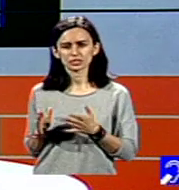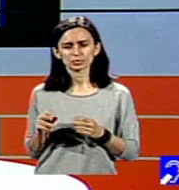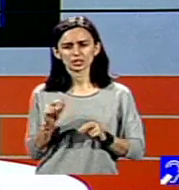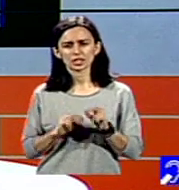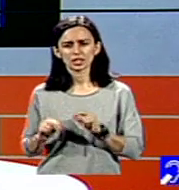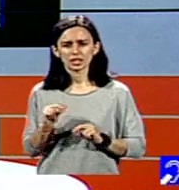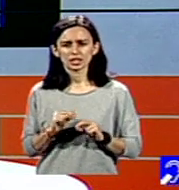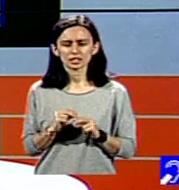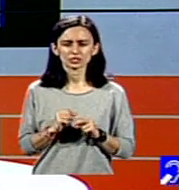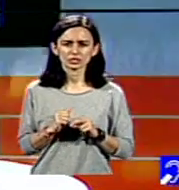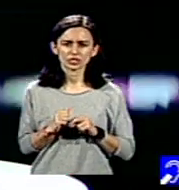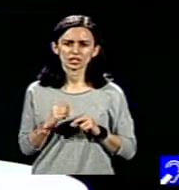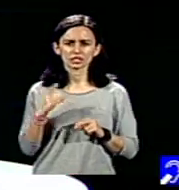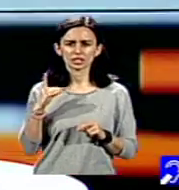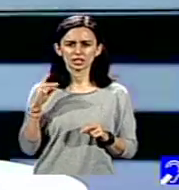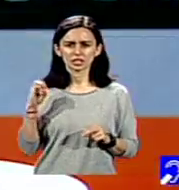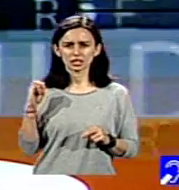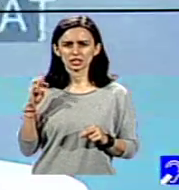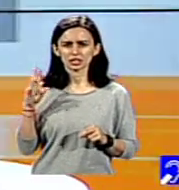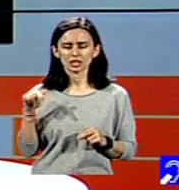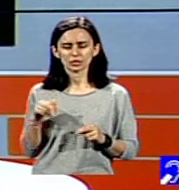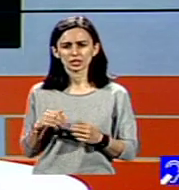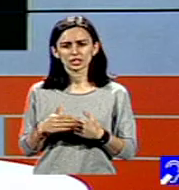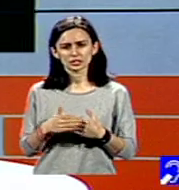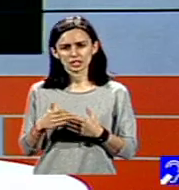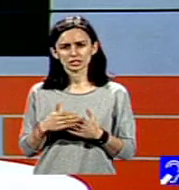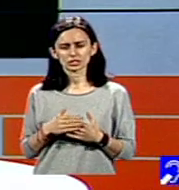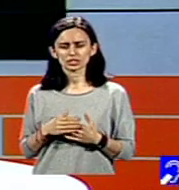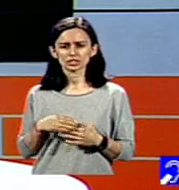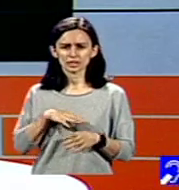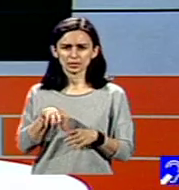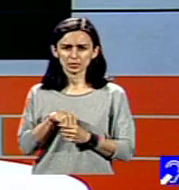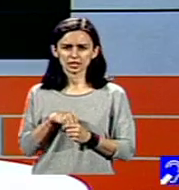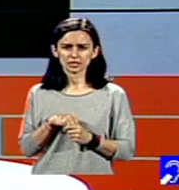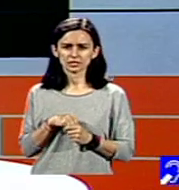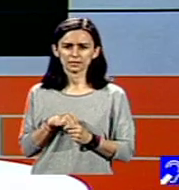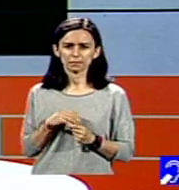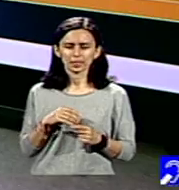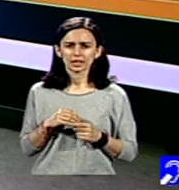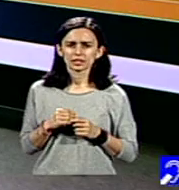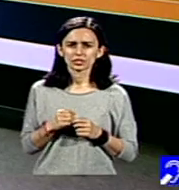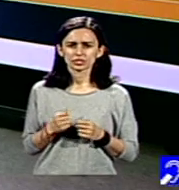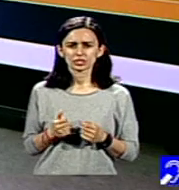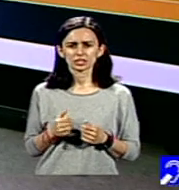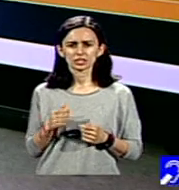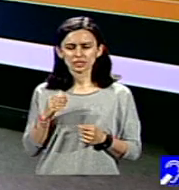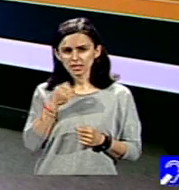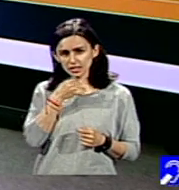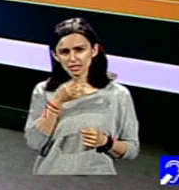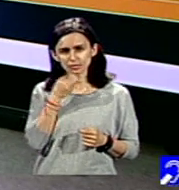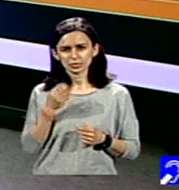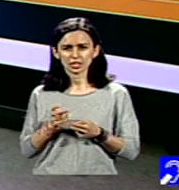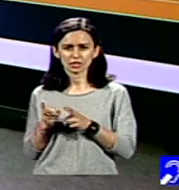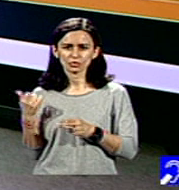Active Moldova însoțește părinții, însoțește familiile, are programe pentru tineri, dar ne spune Dan despre ce este vorba, cum le-a venit ideea